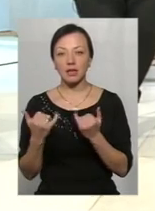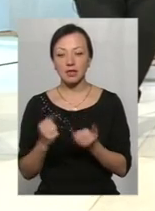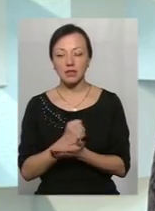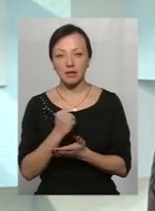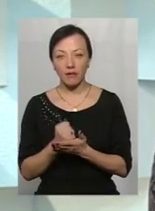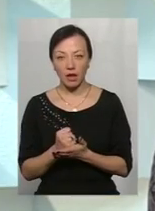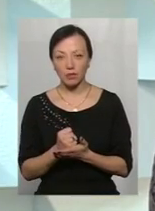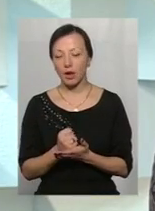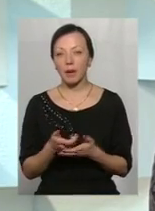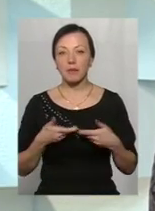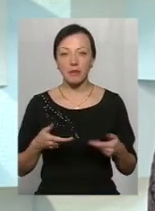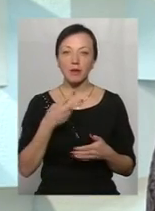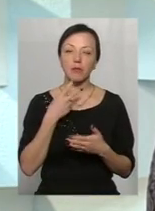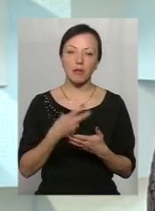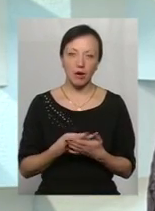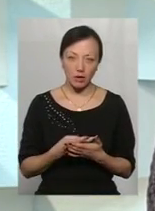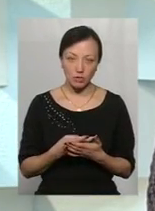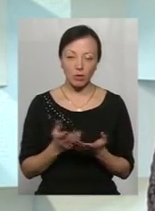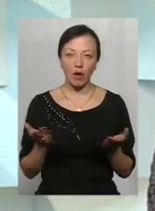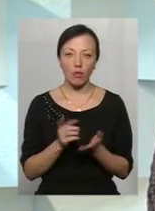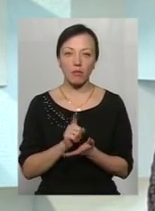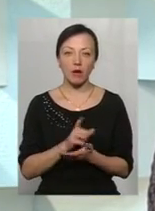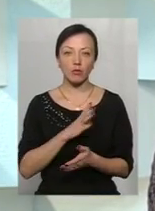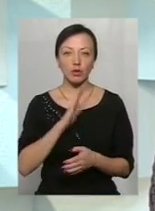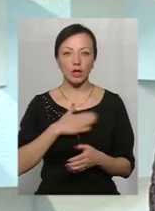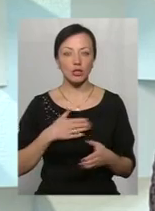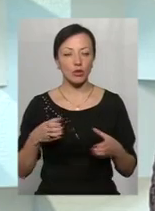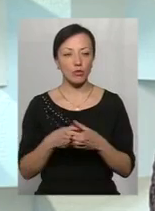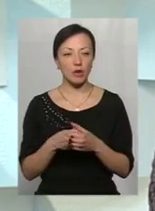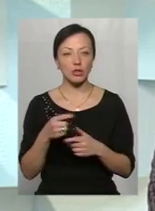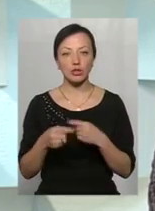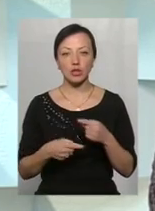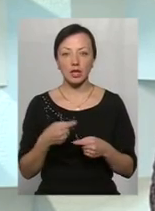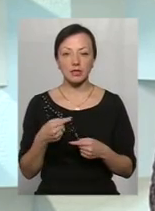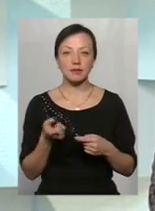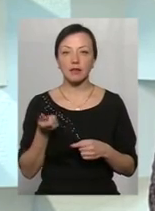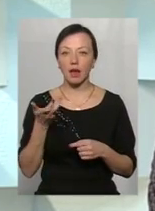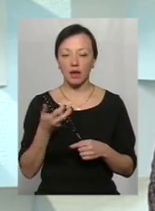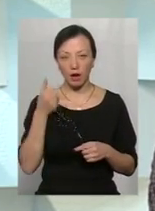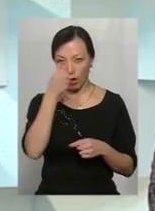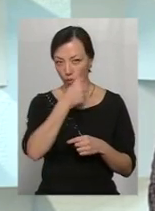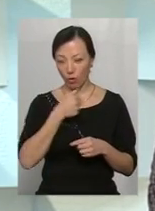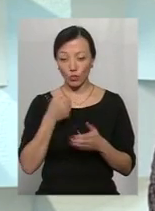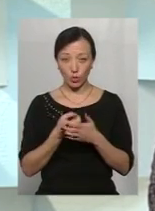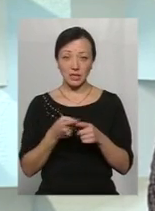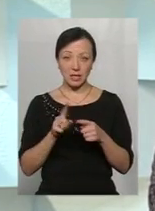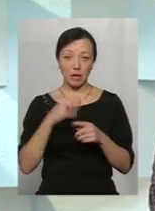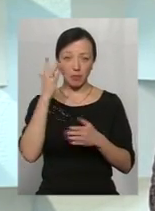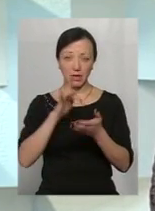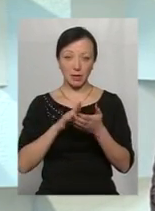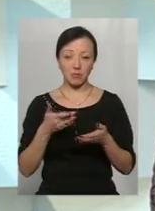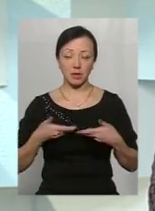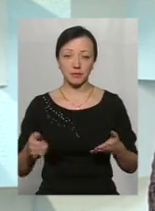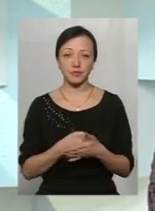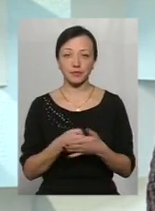затвердимо. Тобто ми бачимо, якою має бути наша громада через декілька років. От до тієї мети ми будемо йти. І